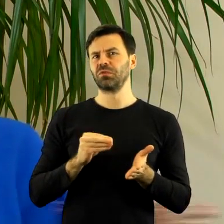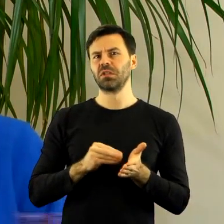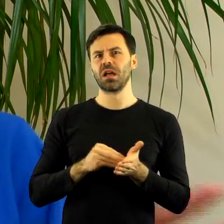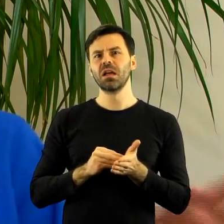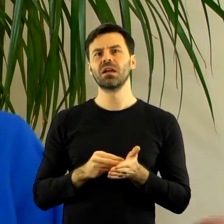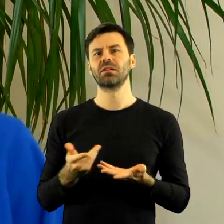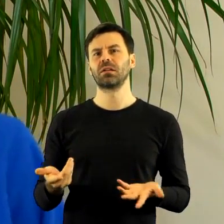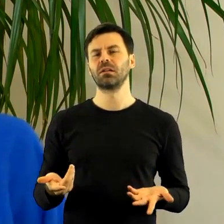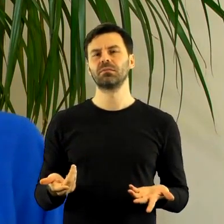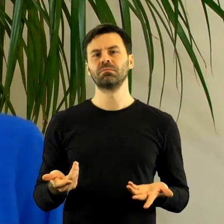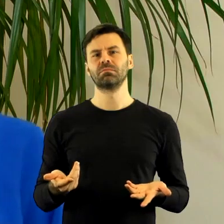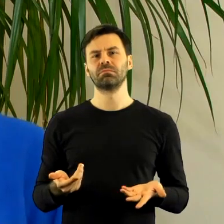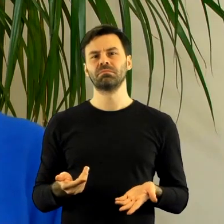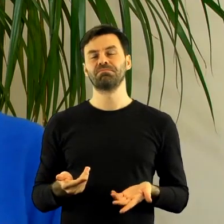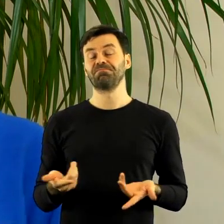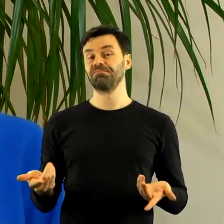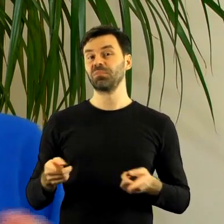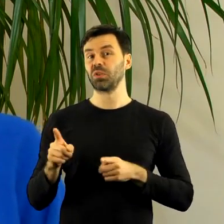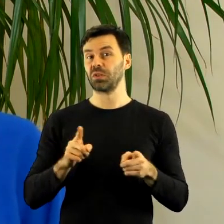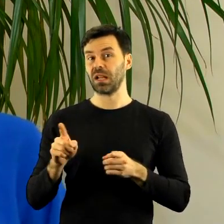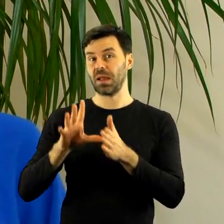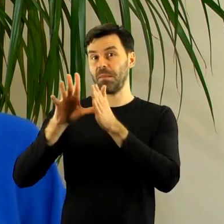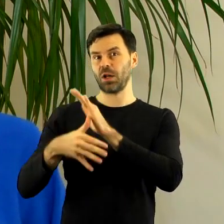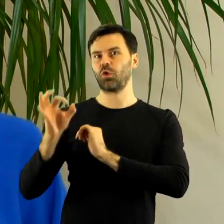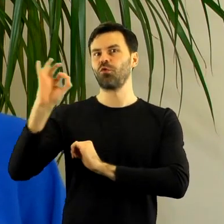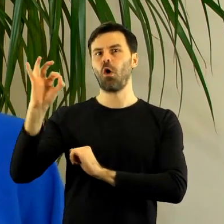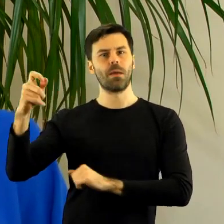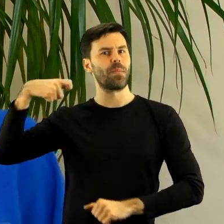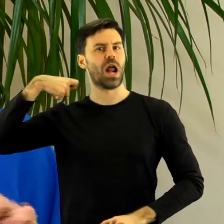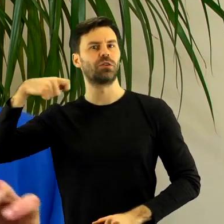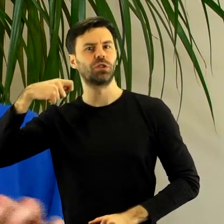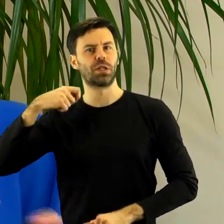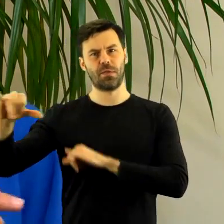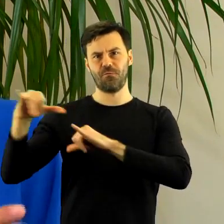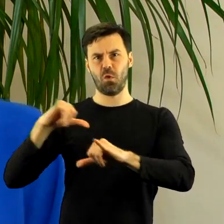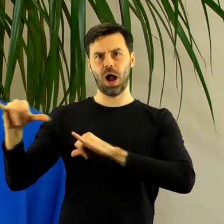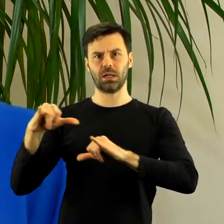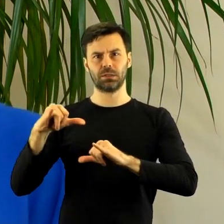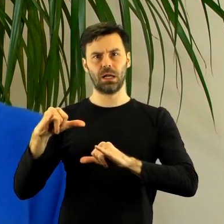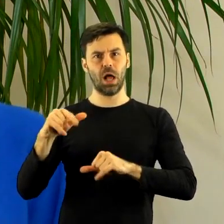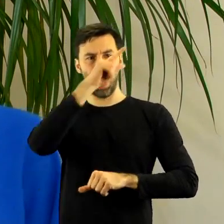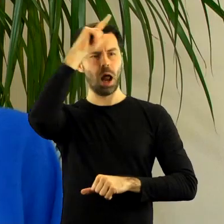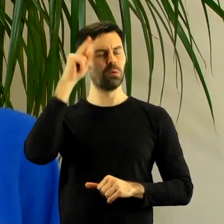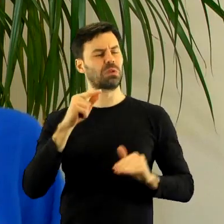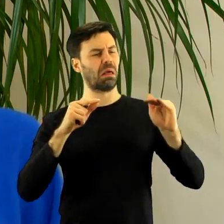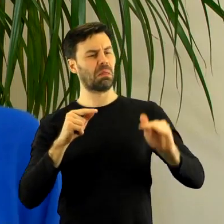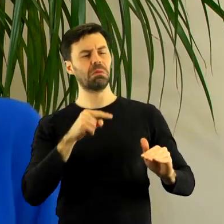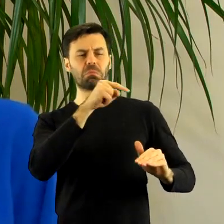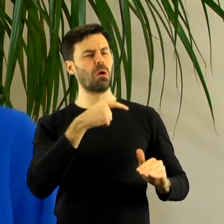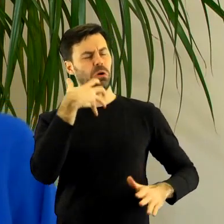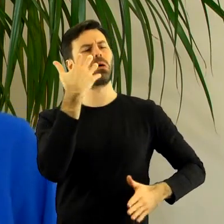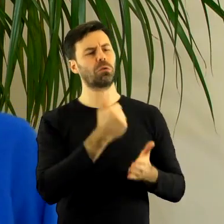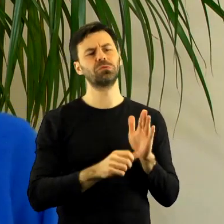zmienić. Stawialiśmy na to, żeby ludzi edukować, zmienić świadomość w ludziach, czyli u nas